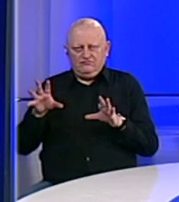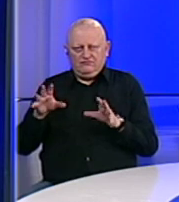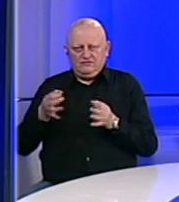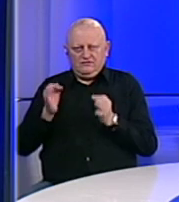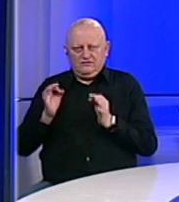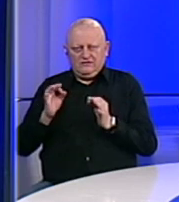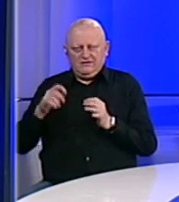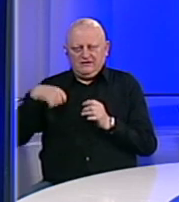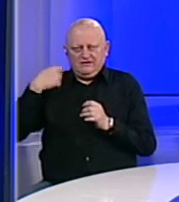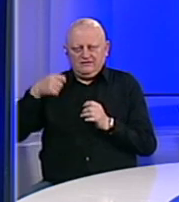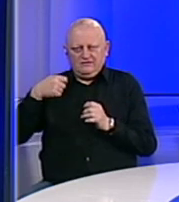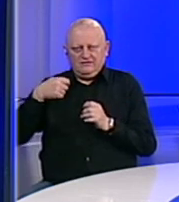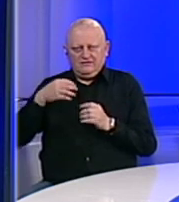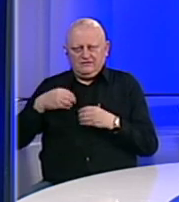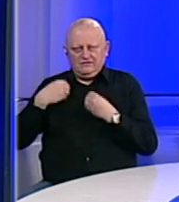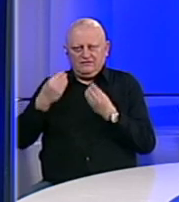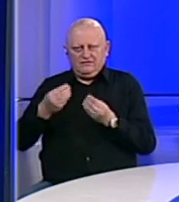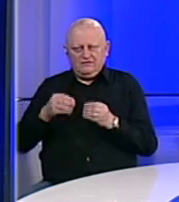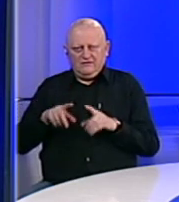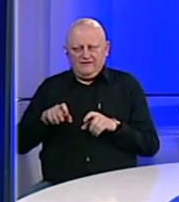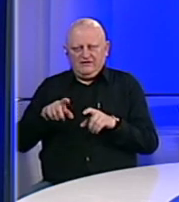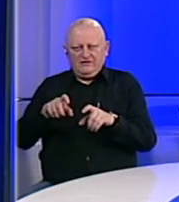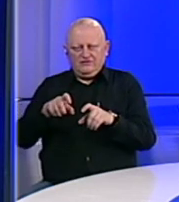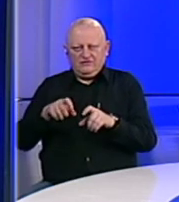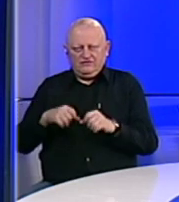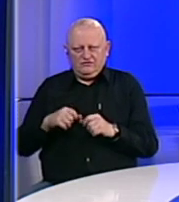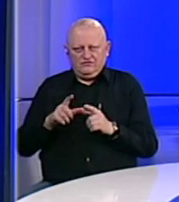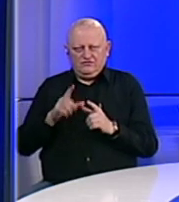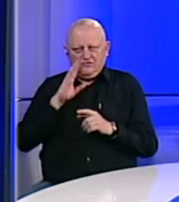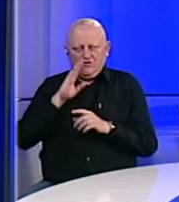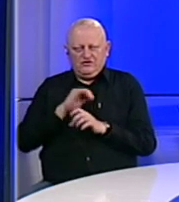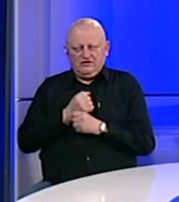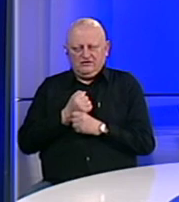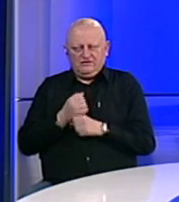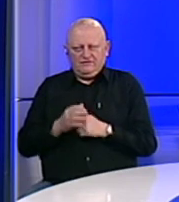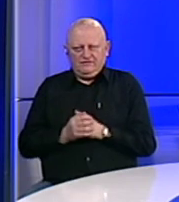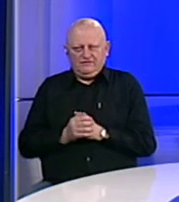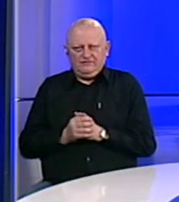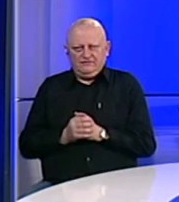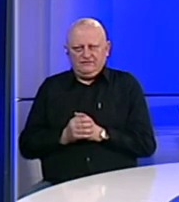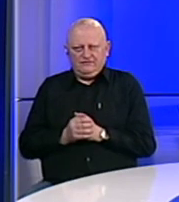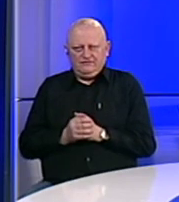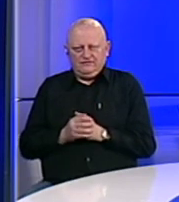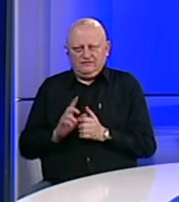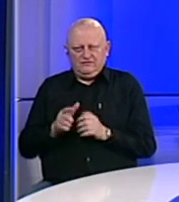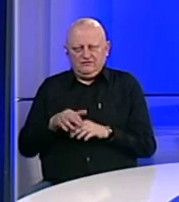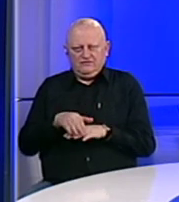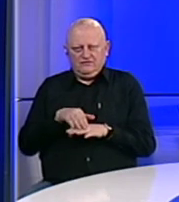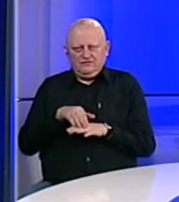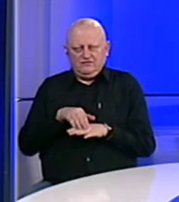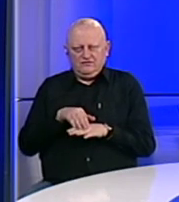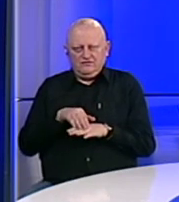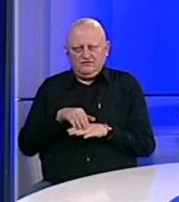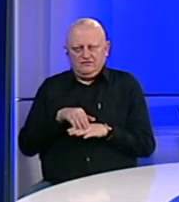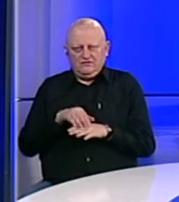specijalne emisije posvećena je koronavirusu u Bosni i Hercegovini. Odmah na početku